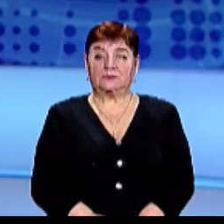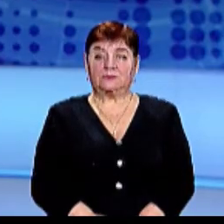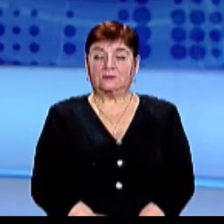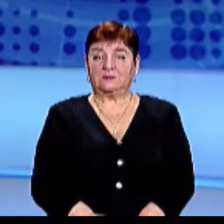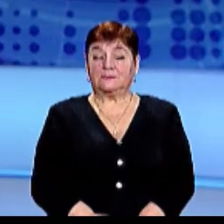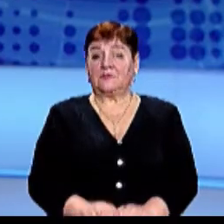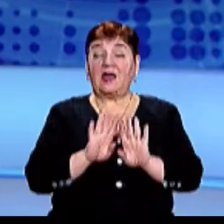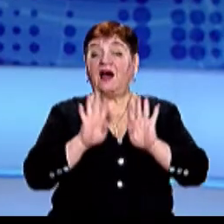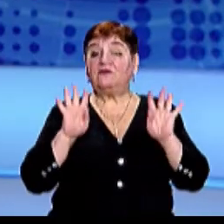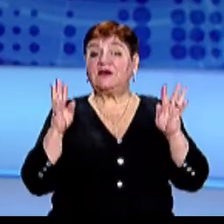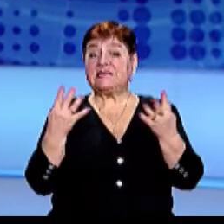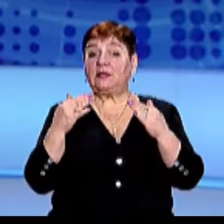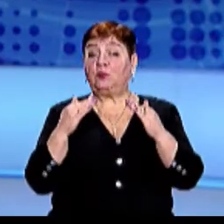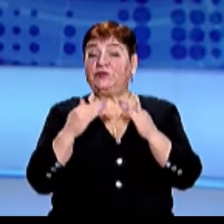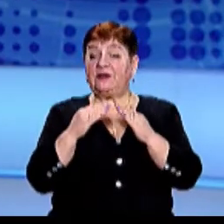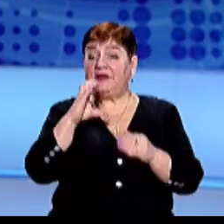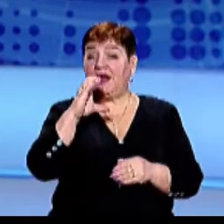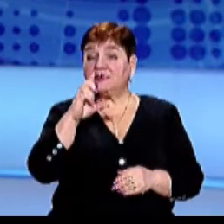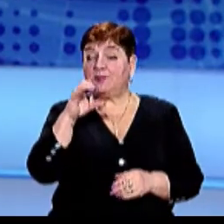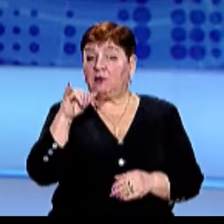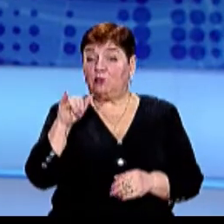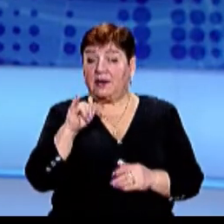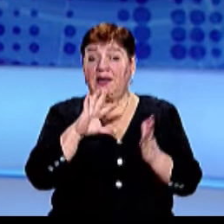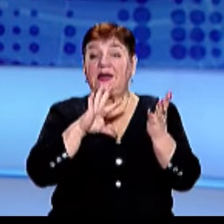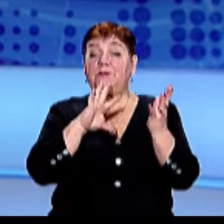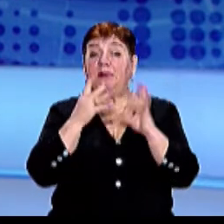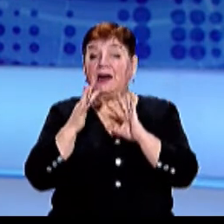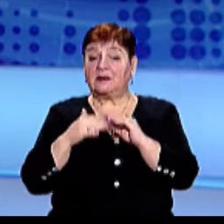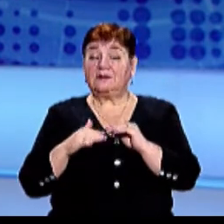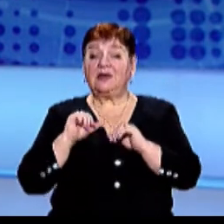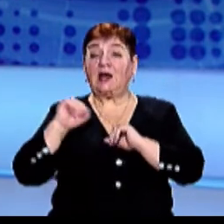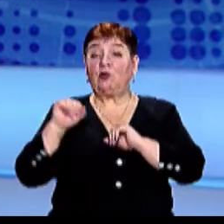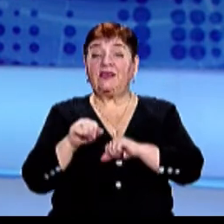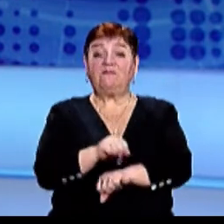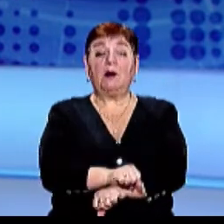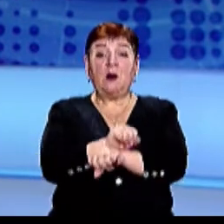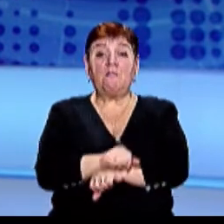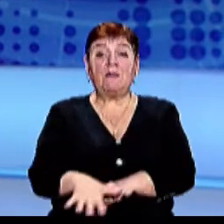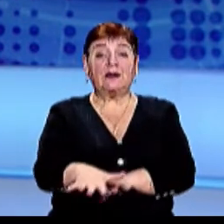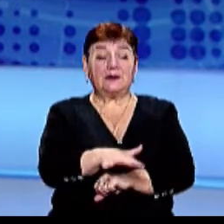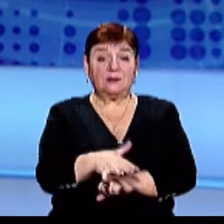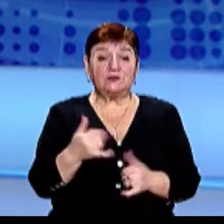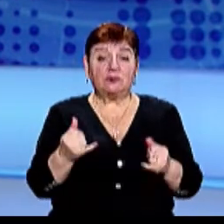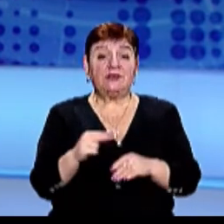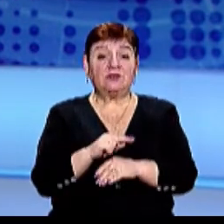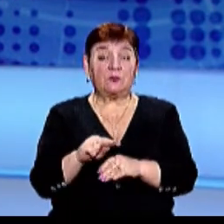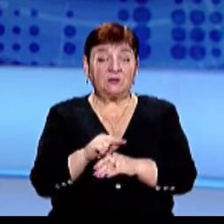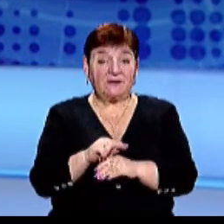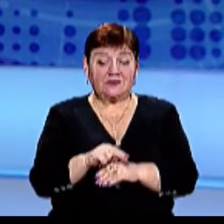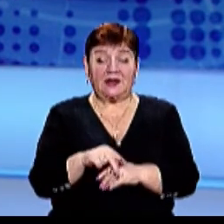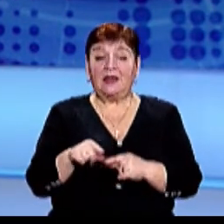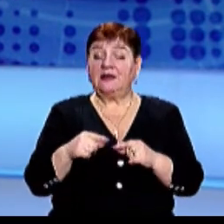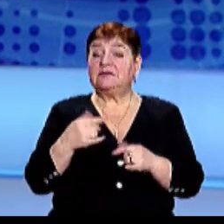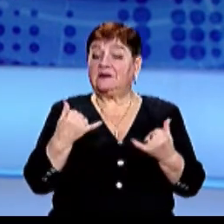Фасад будівлі управління СБУ та сквер Героїв Майдану мають відремонтувати цьогоріч в Ужгороді Рішення ухвалили